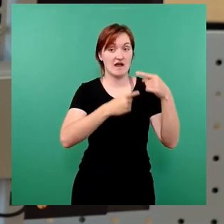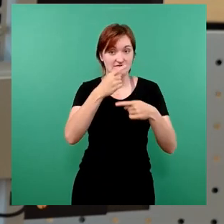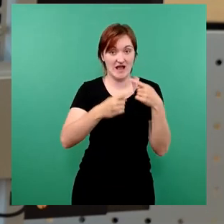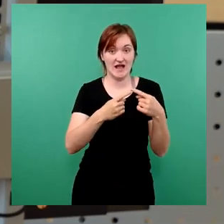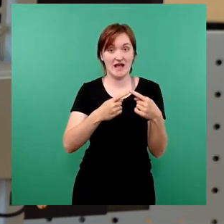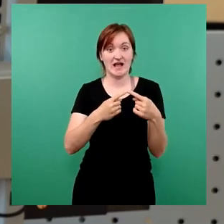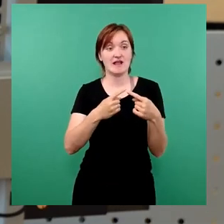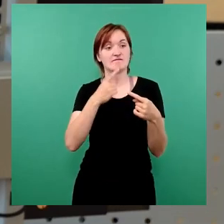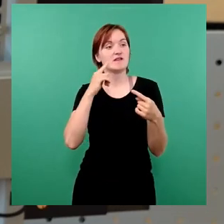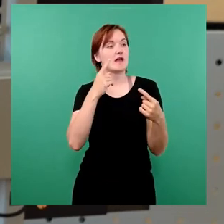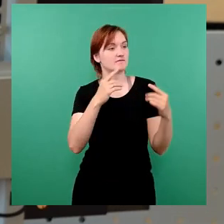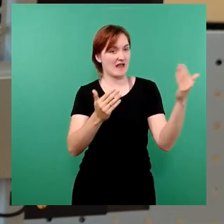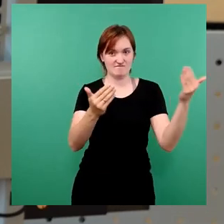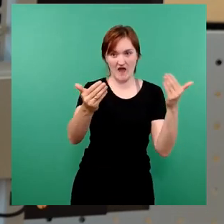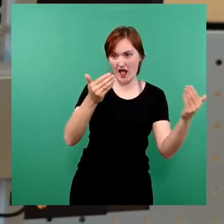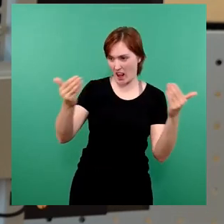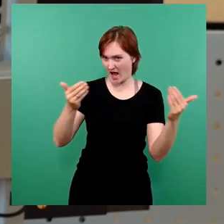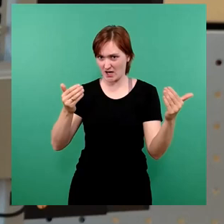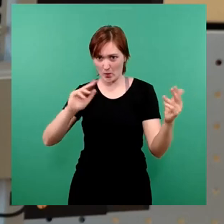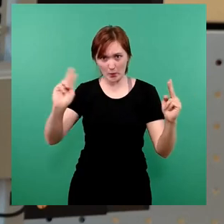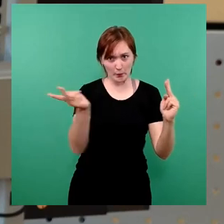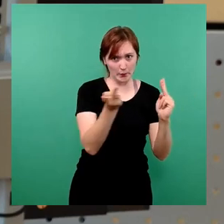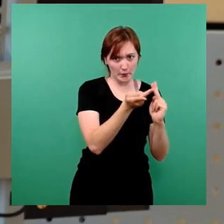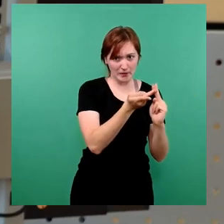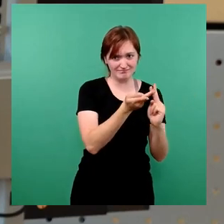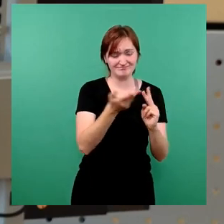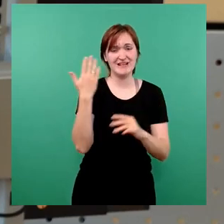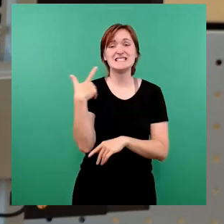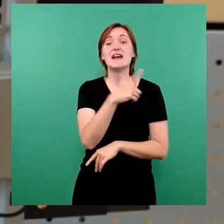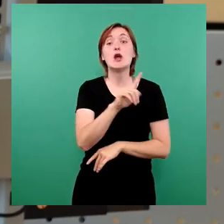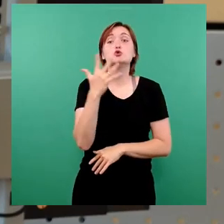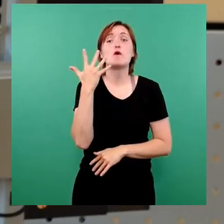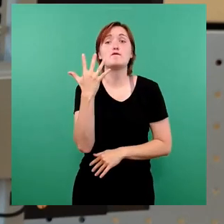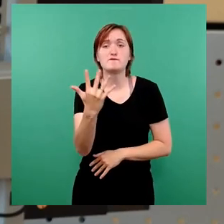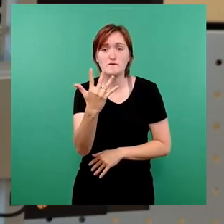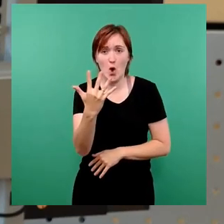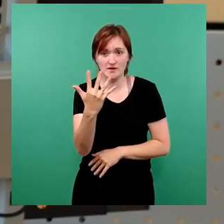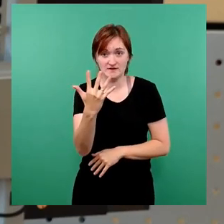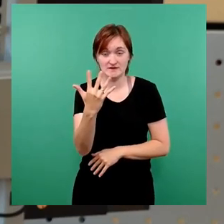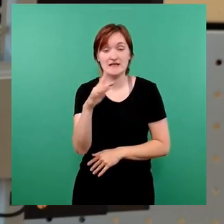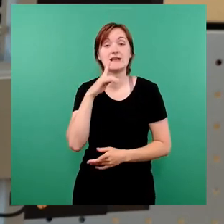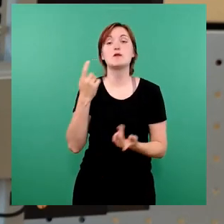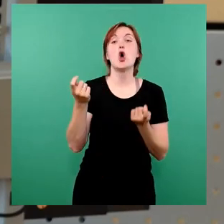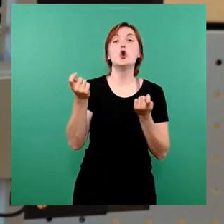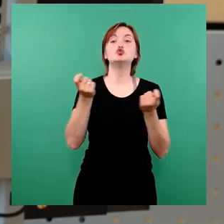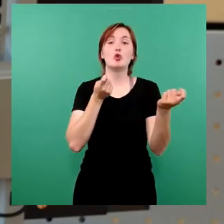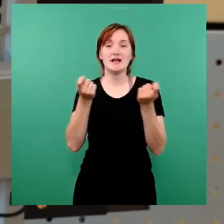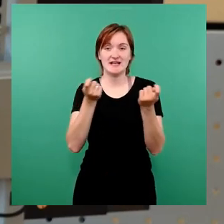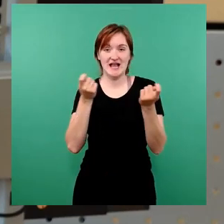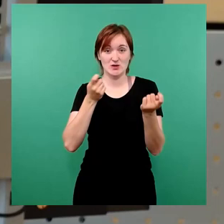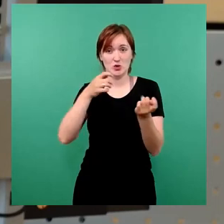abgeglichen werden. Wir haben seit 2005 eine Koordinationsstelle im